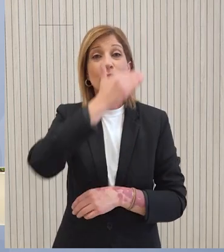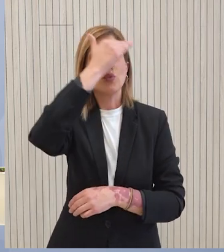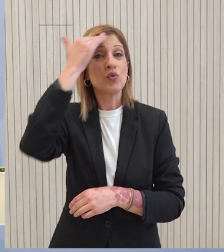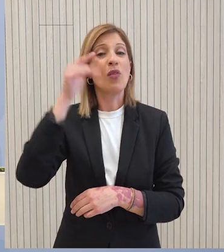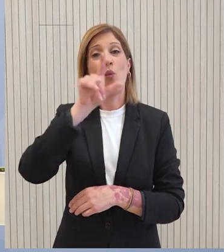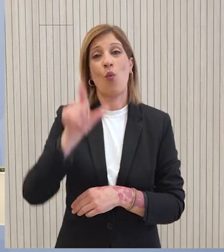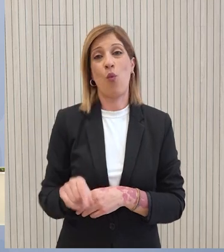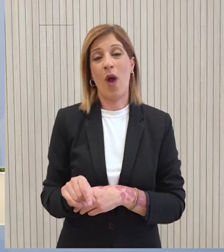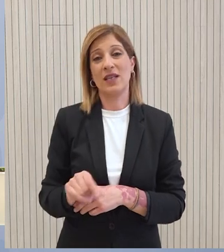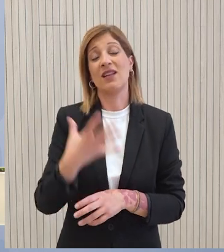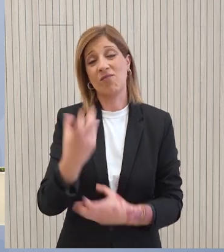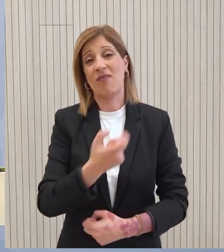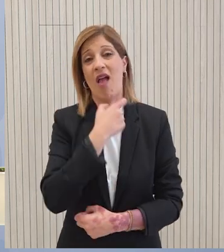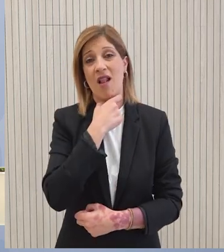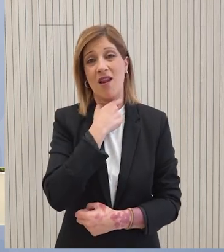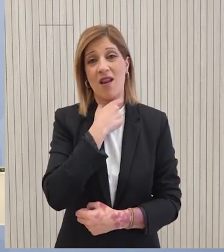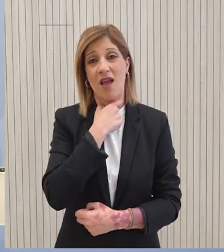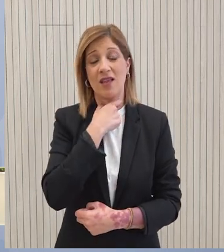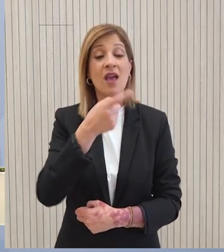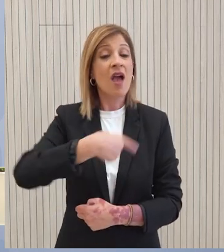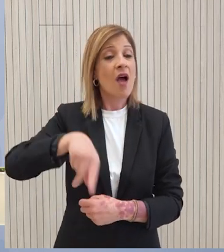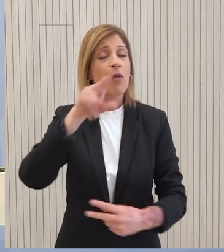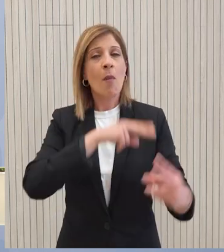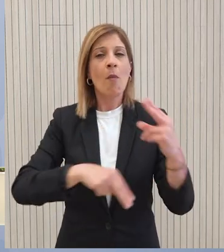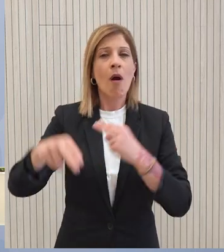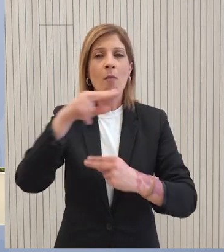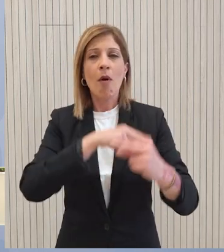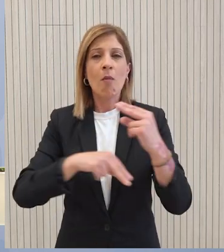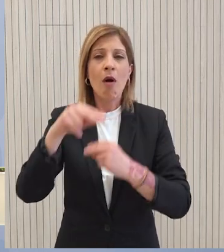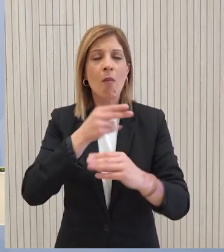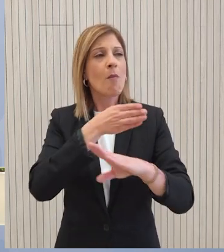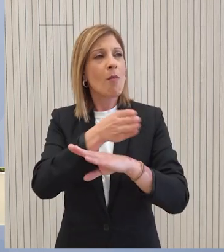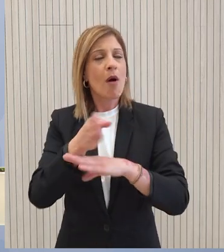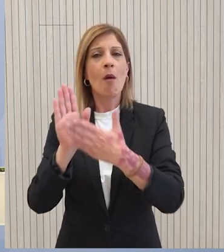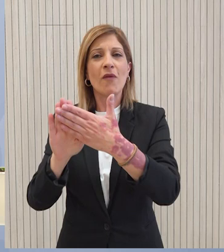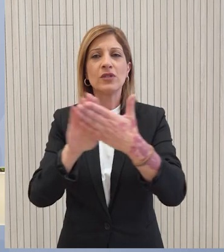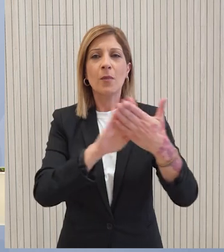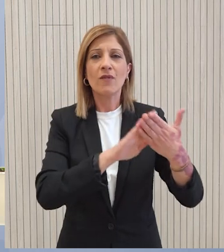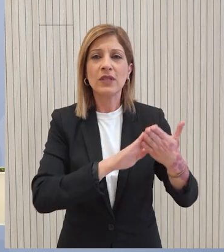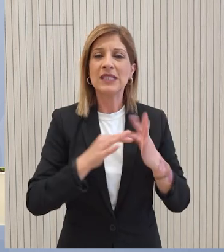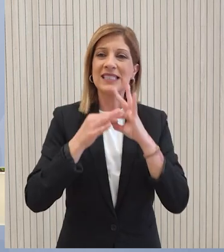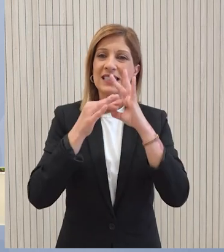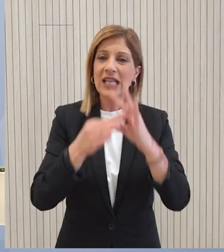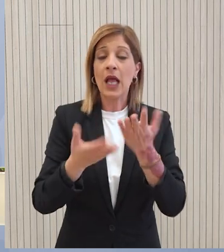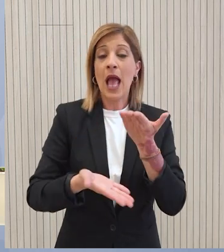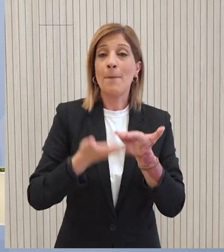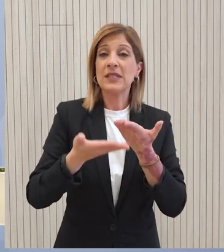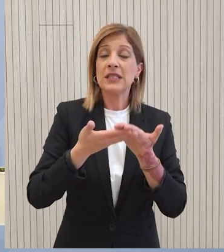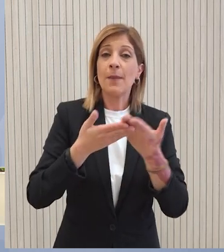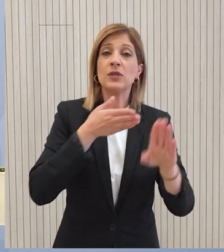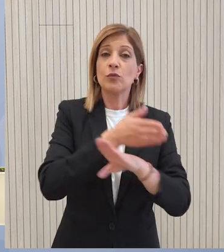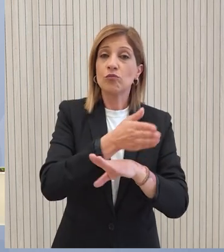Γάζα που την έχει τόσο ανάγκη. Η ισχυρή διπλωματική κινητοποίηση όλο αυτό το διάστημα, με συνεχείς επαφές και σειρά επισκέψεων